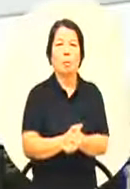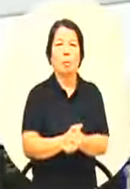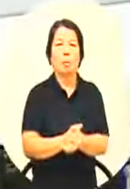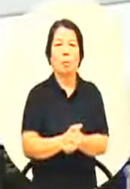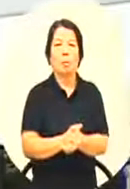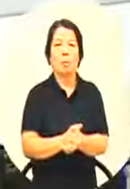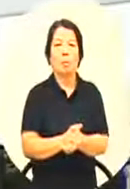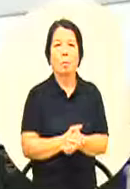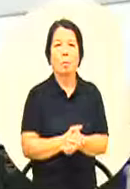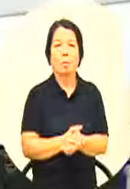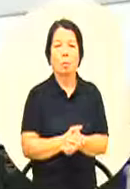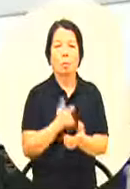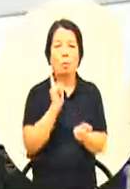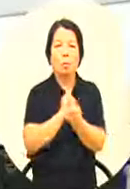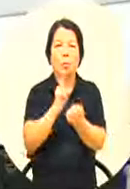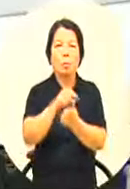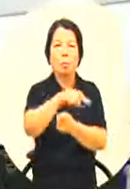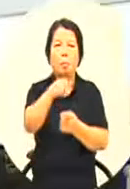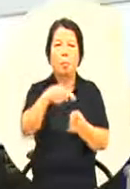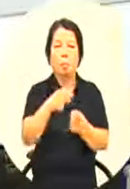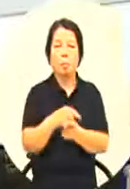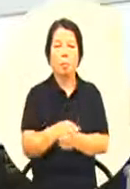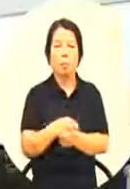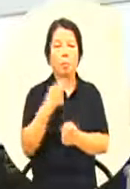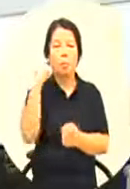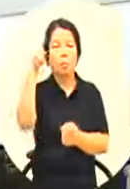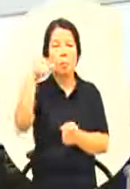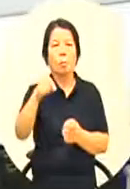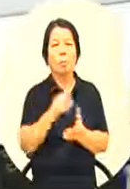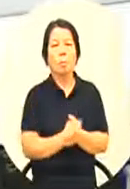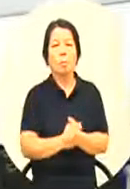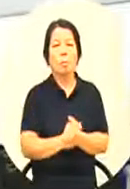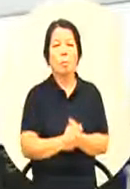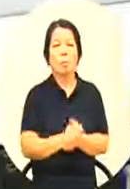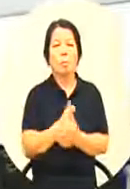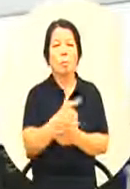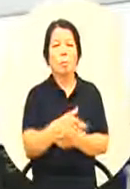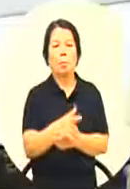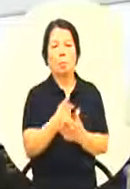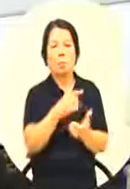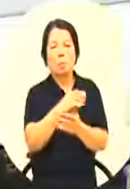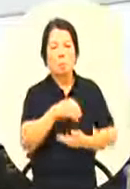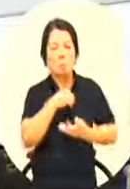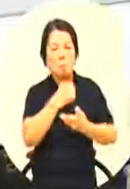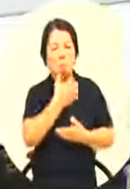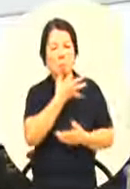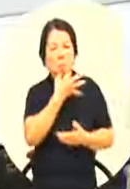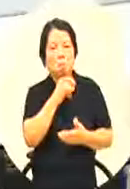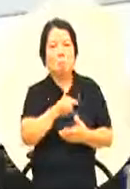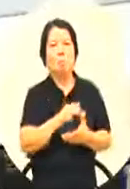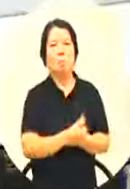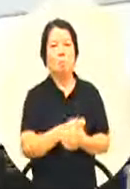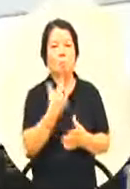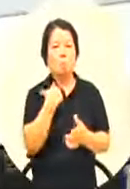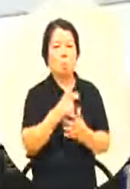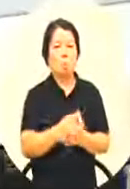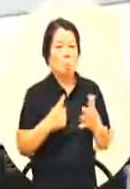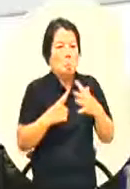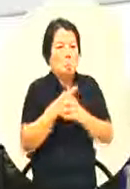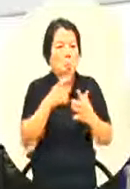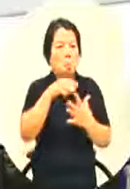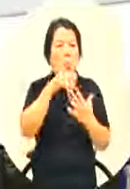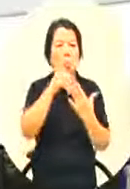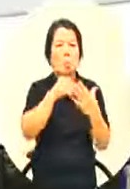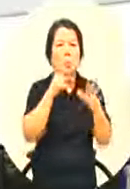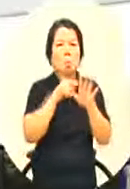真的怎么讲对他们也是觉得觉得很令人担忧啊有一些优秀的选手从这